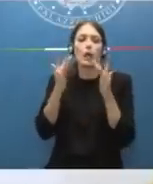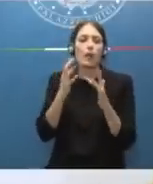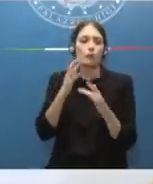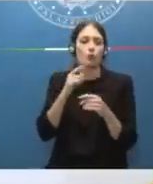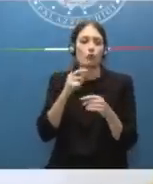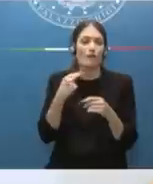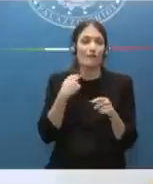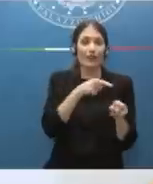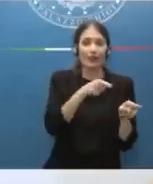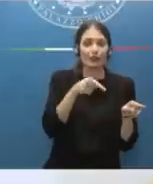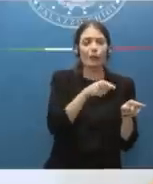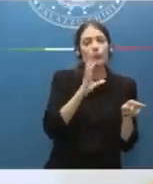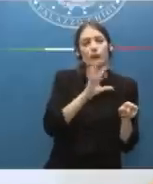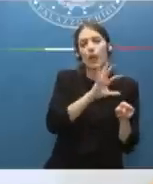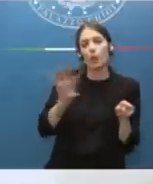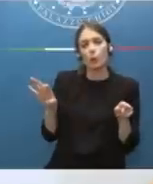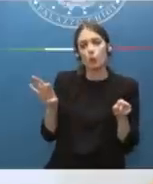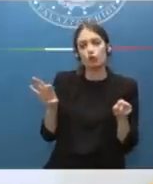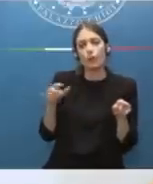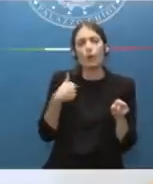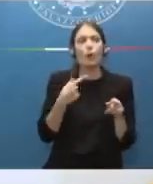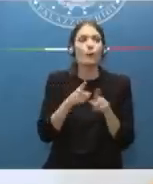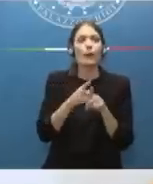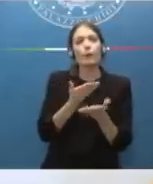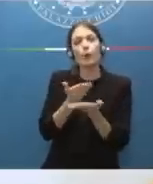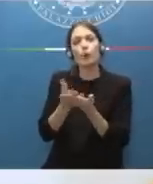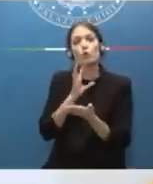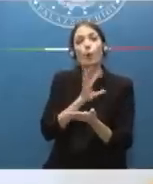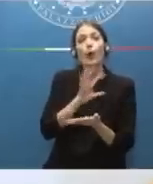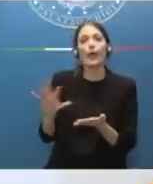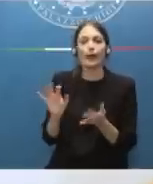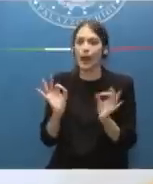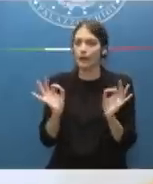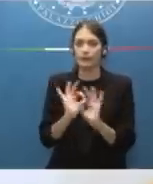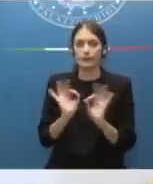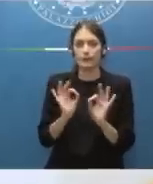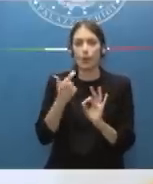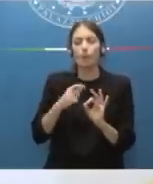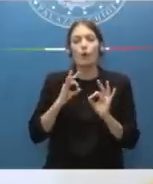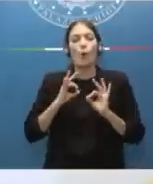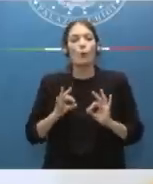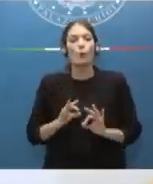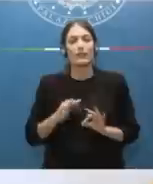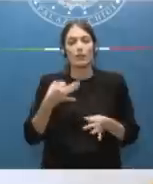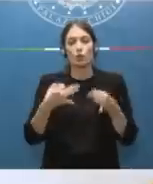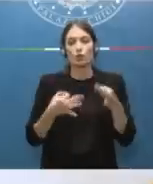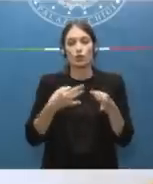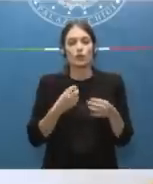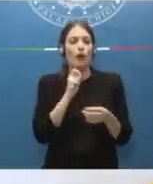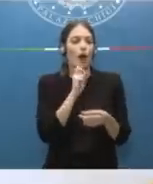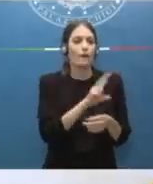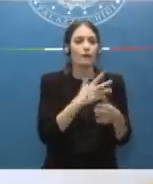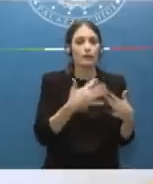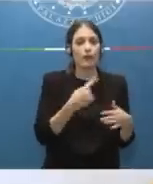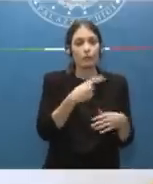vittime che non hanno proposto una querela, perché in quel momento sono stati avvertiti dalla polizia giudiziaria che, essendo